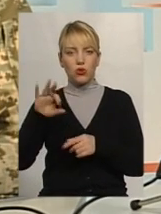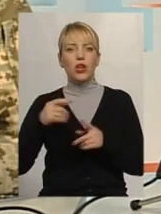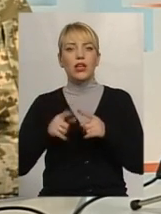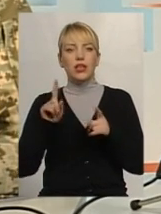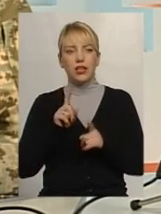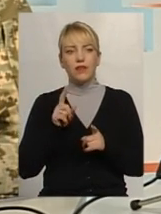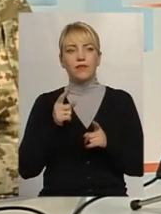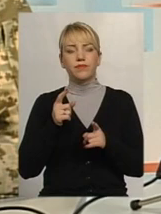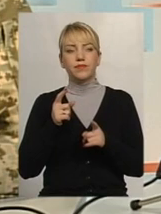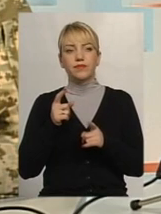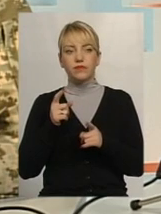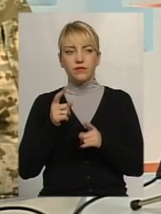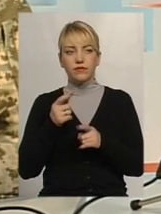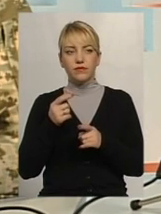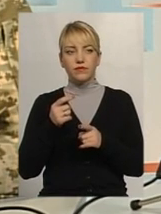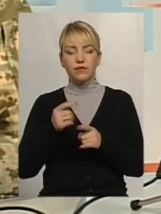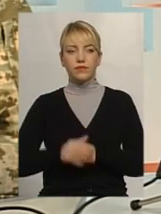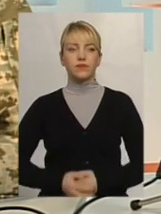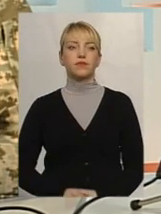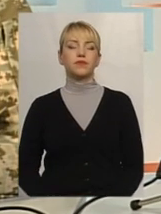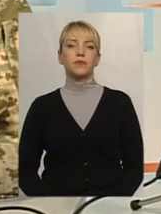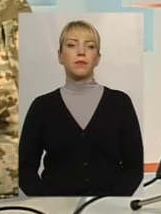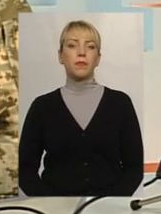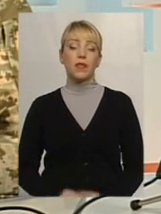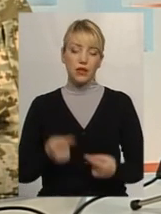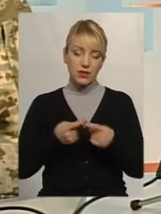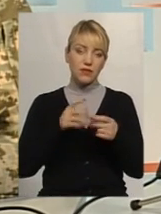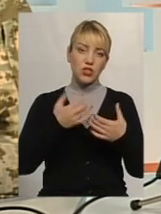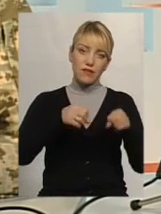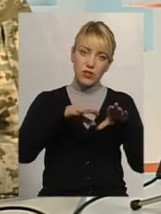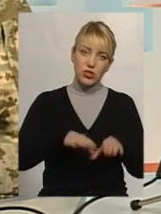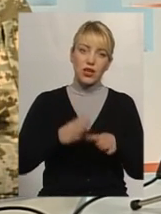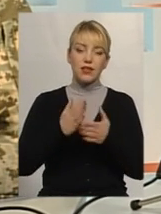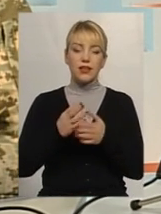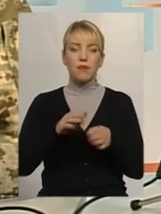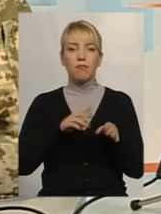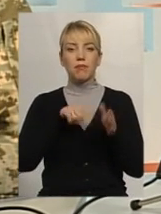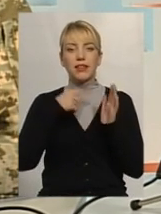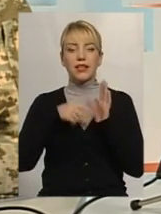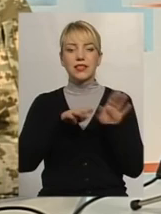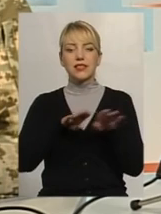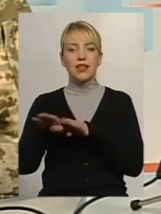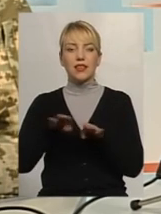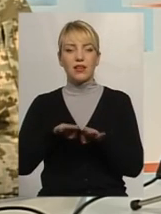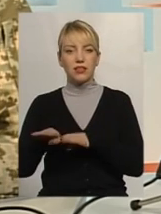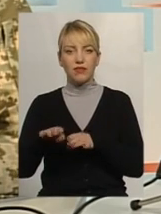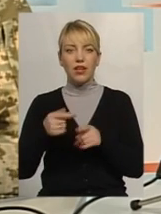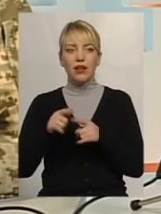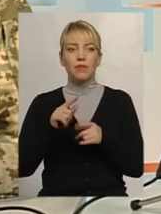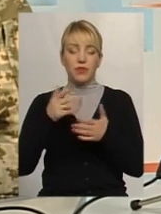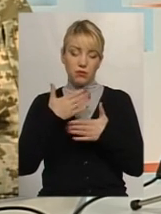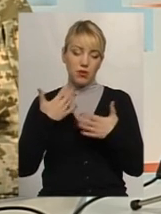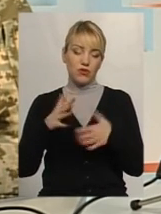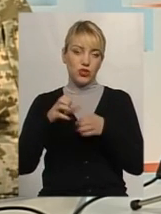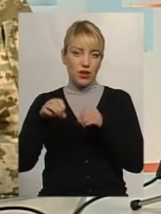скажімо, ми цю сторону розв'язали. Є питання стандартів. Ми його теж